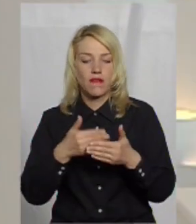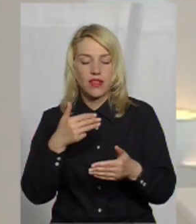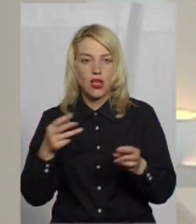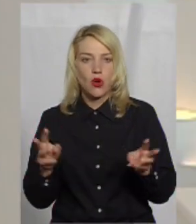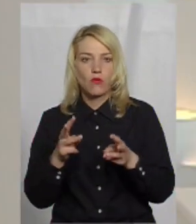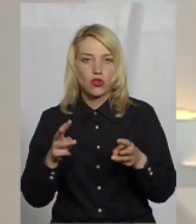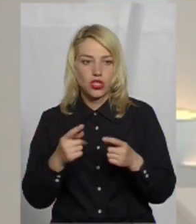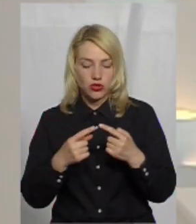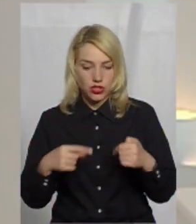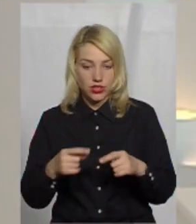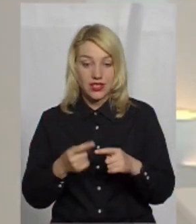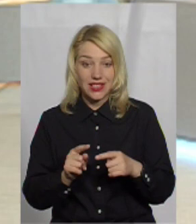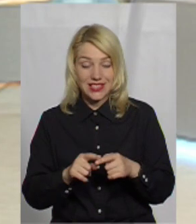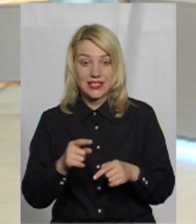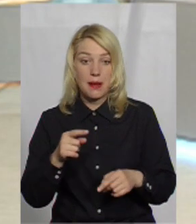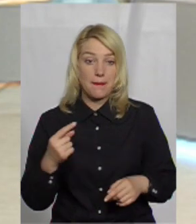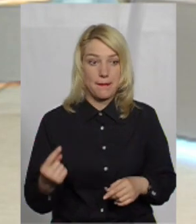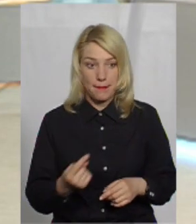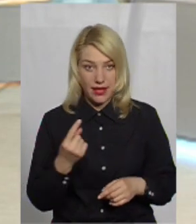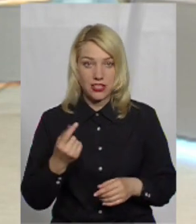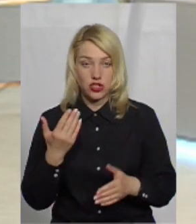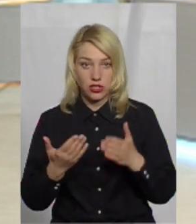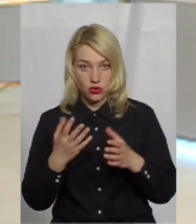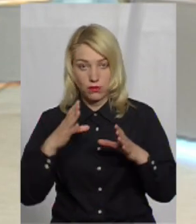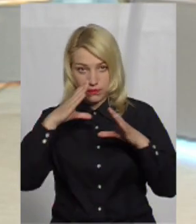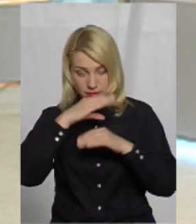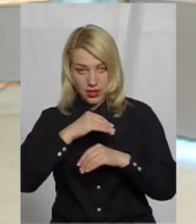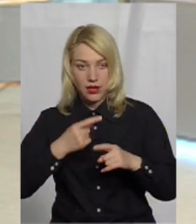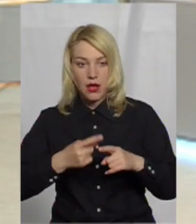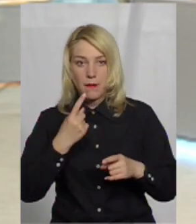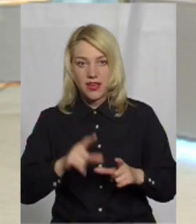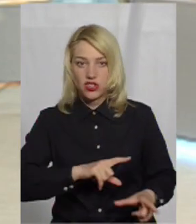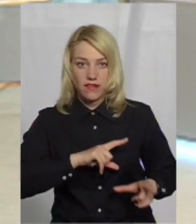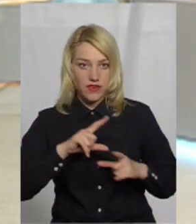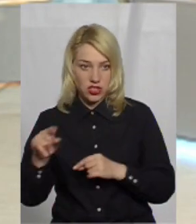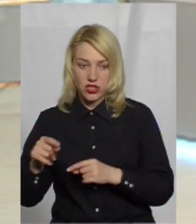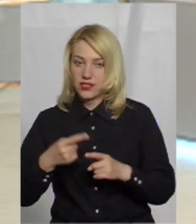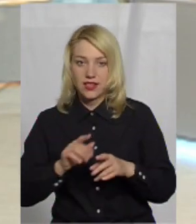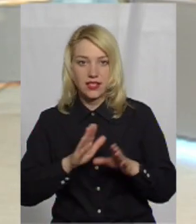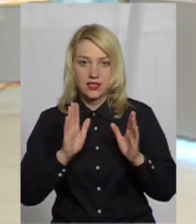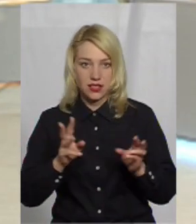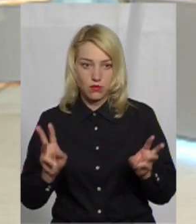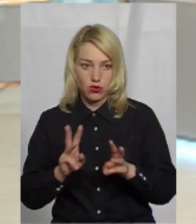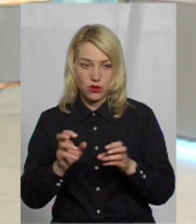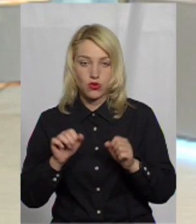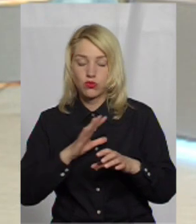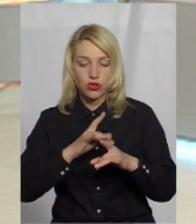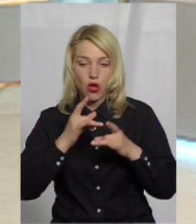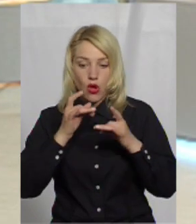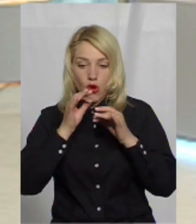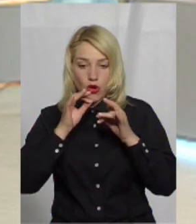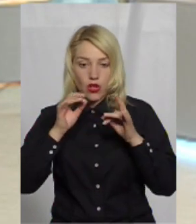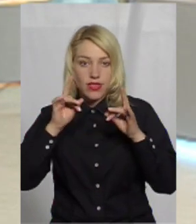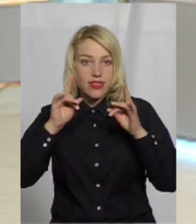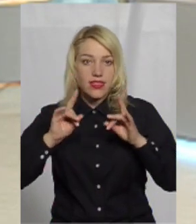пожежної частини. І відповідно, ці перші, якщо в них получається, вони перші виїжджають. І це ж не тільки пожежа, це може бути люба надзвичайна ситуація.